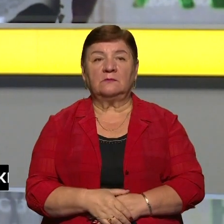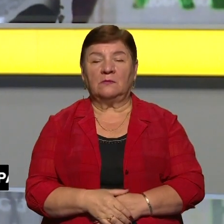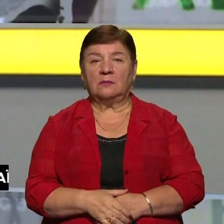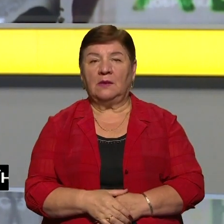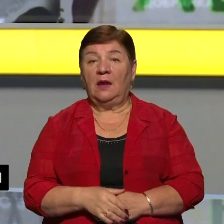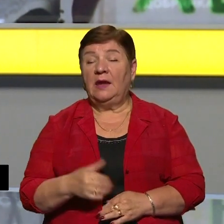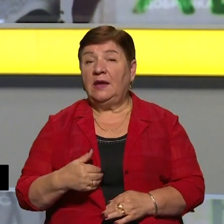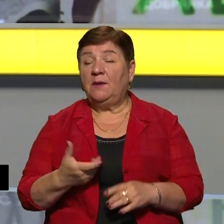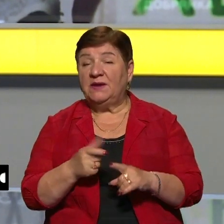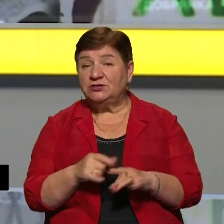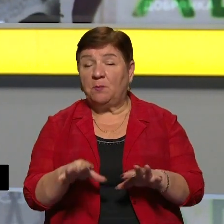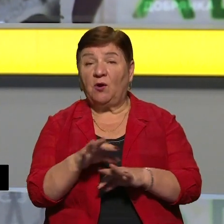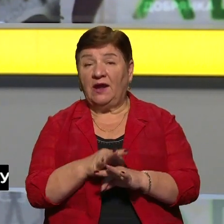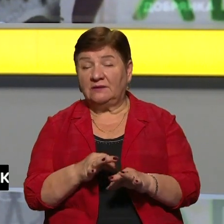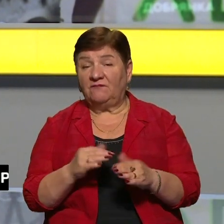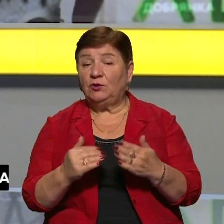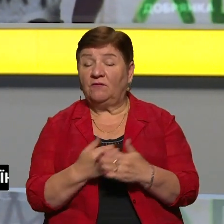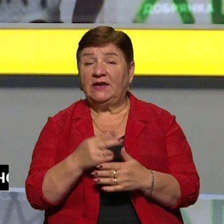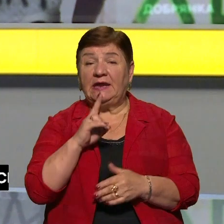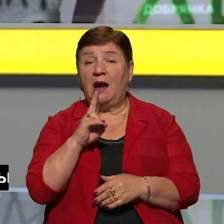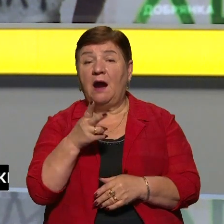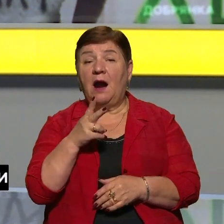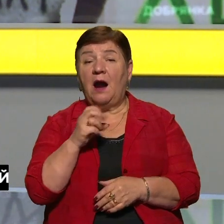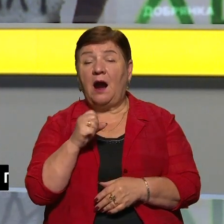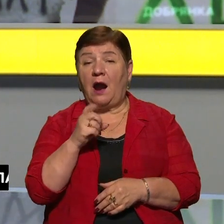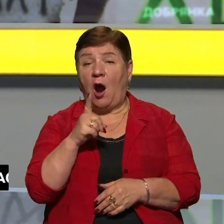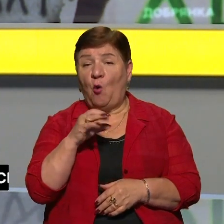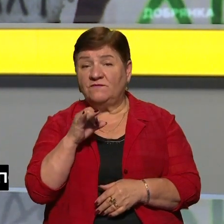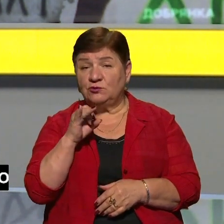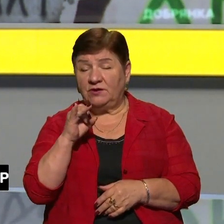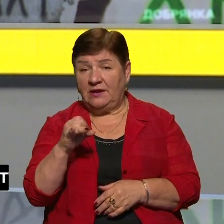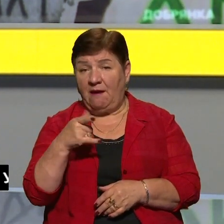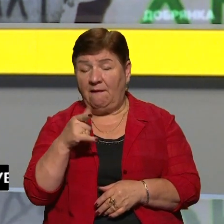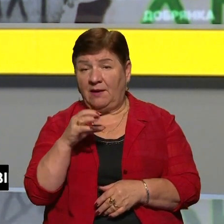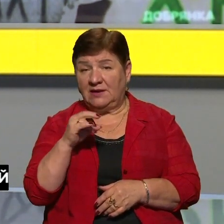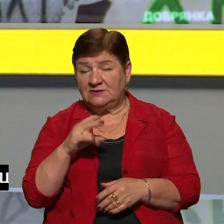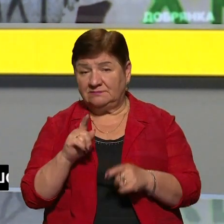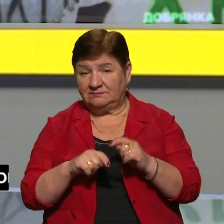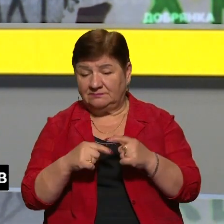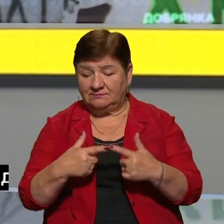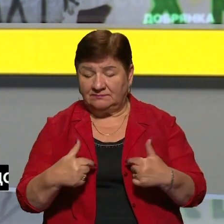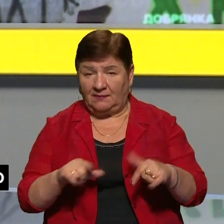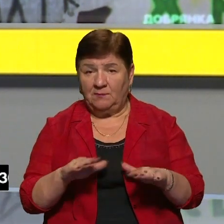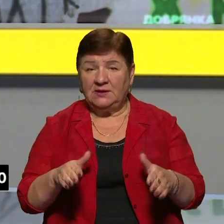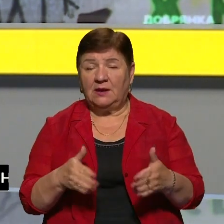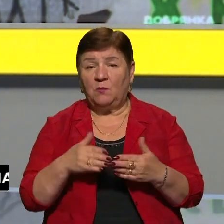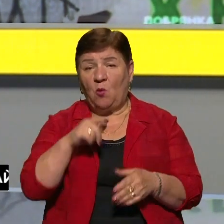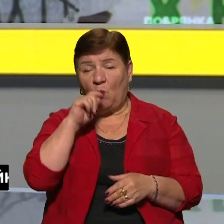Ну і більше про проєкт з відновлення Каховської ГЕС поговоримо далі з директором департаменту інвестиційної експертизи та підтримки